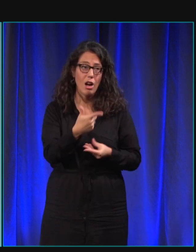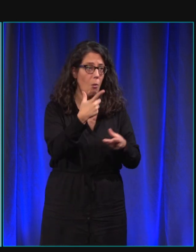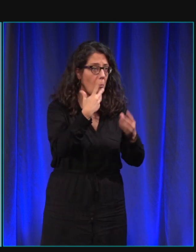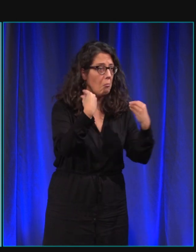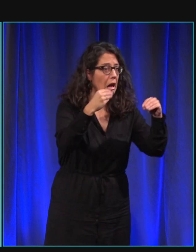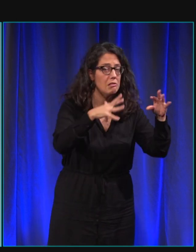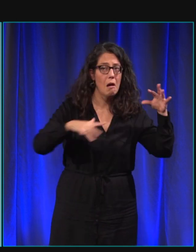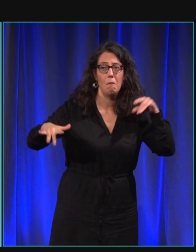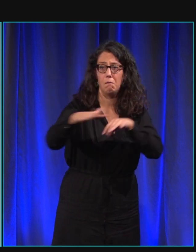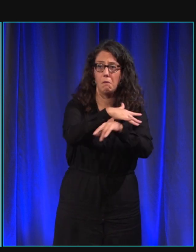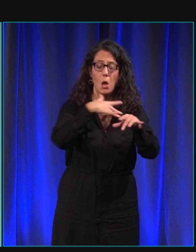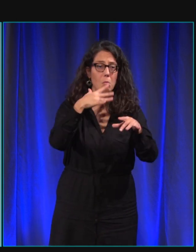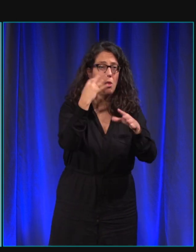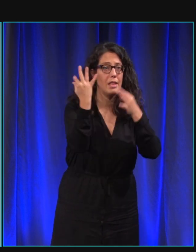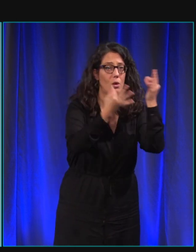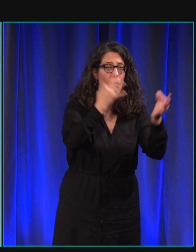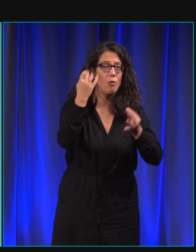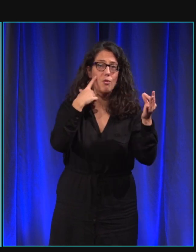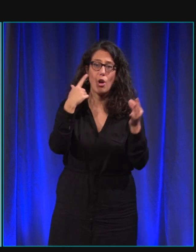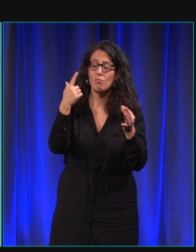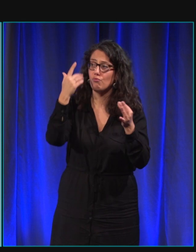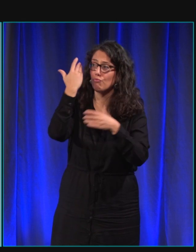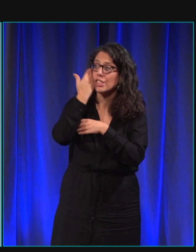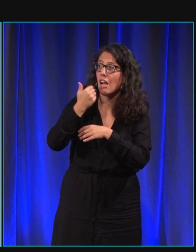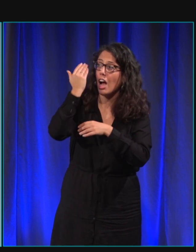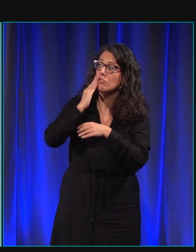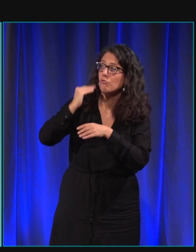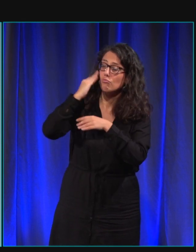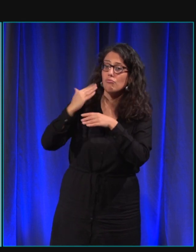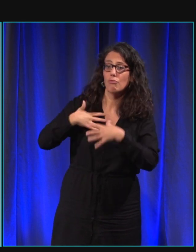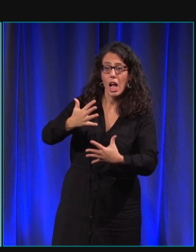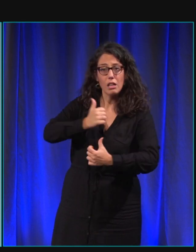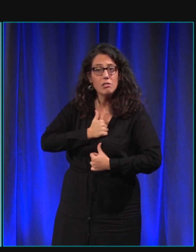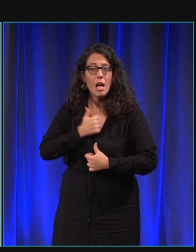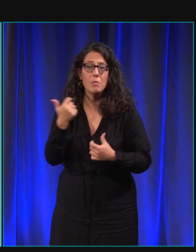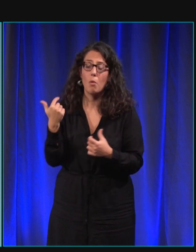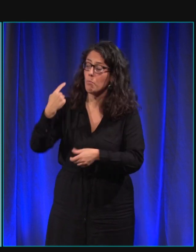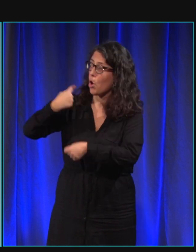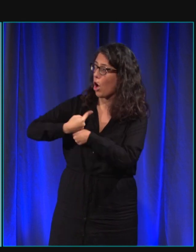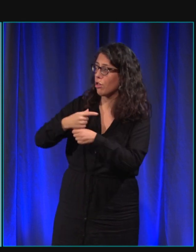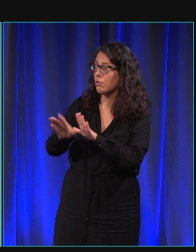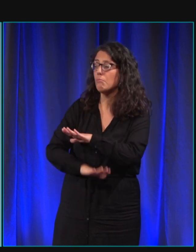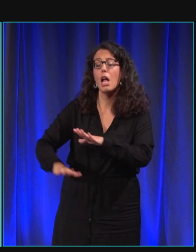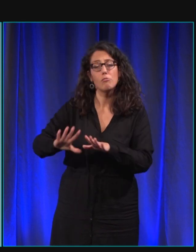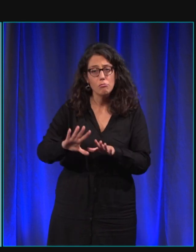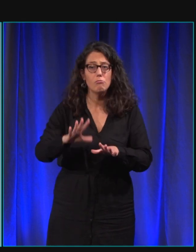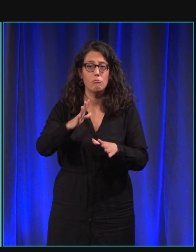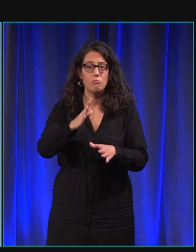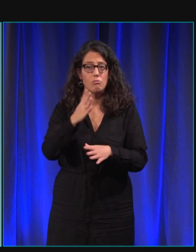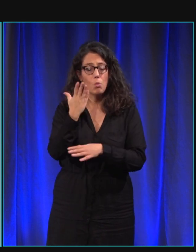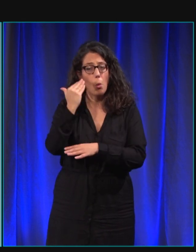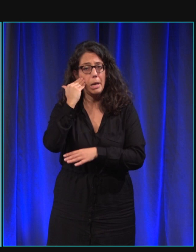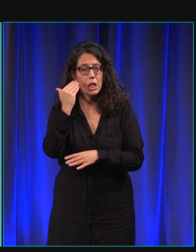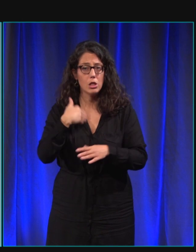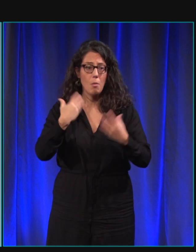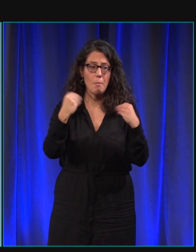Il va apprendre à être très sociable, à se faire caresser. Il va apprendre les ordres de base, à bien se tenir en magasin,